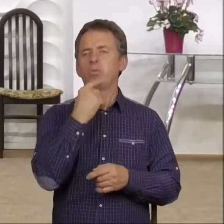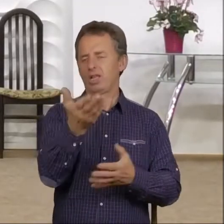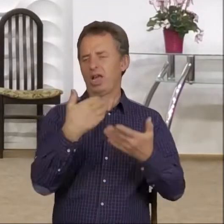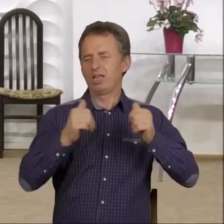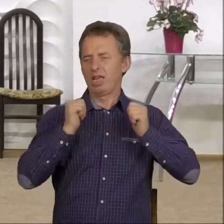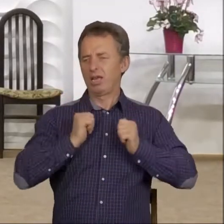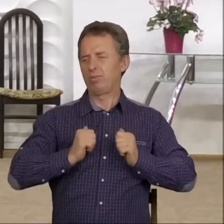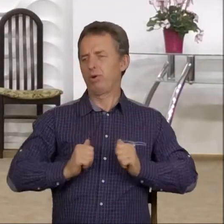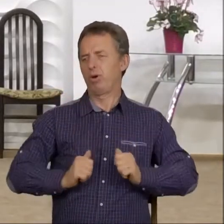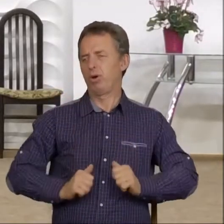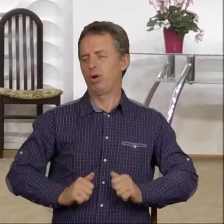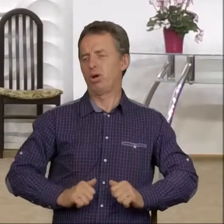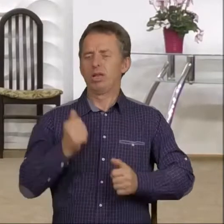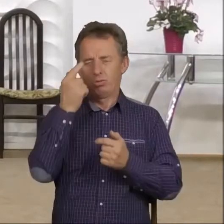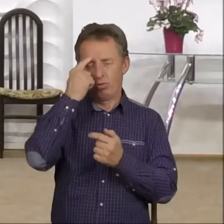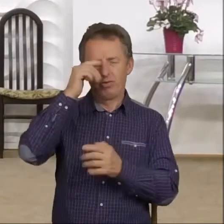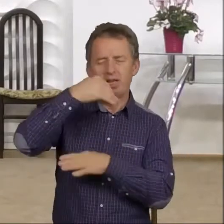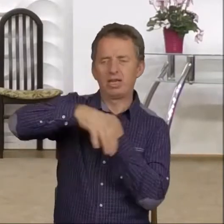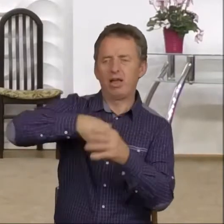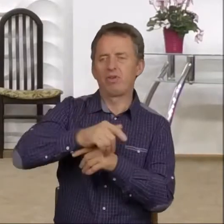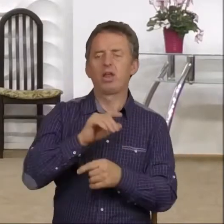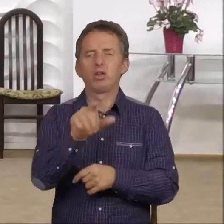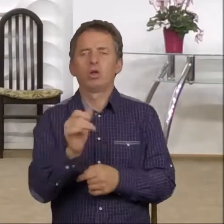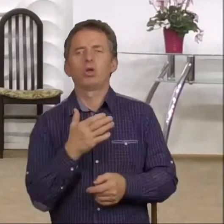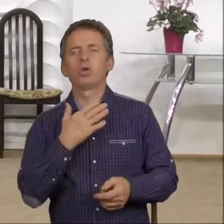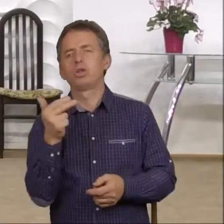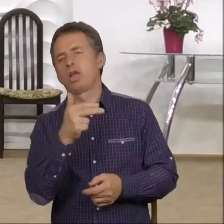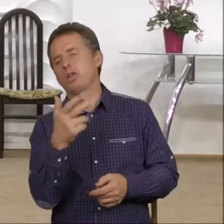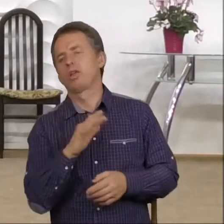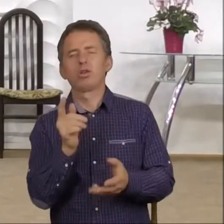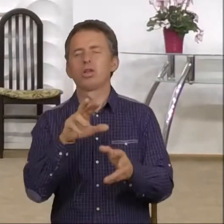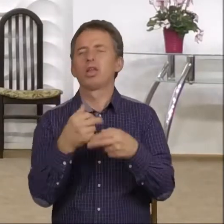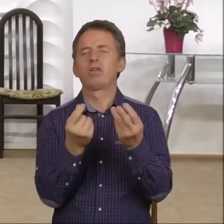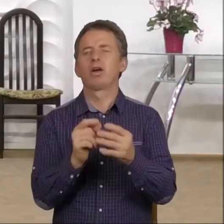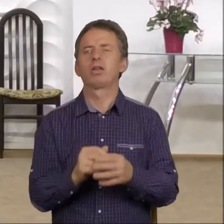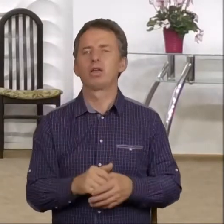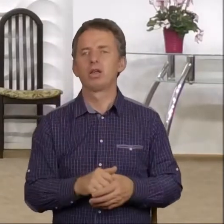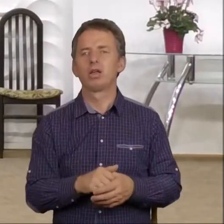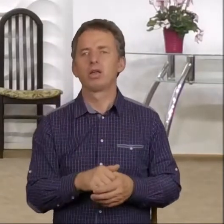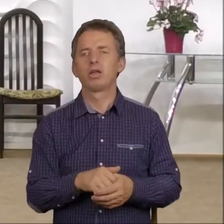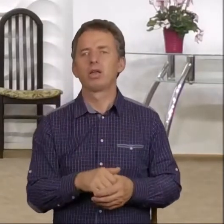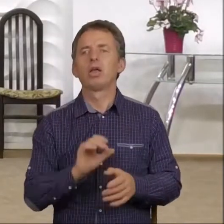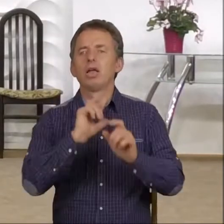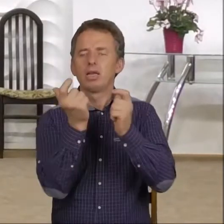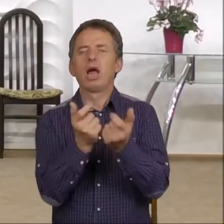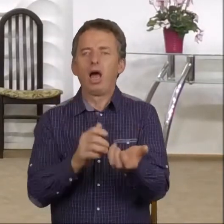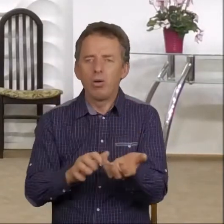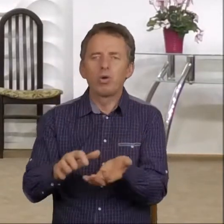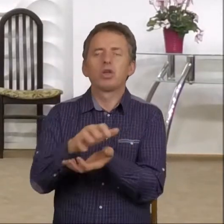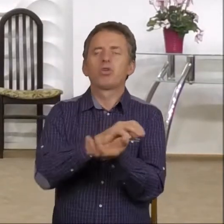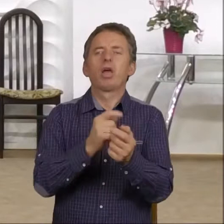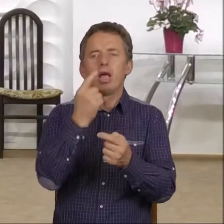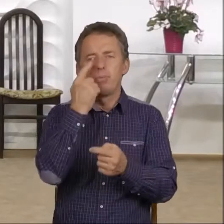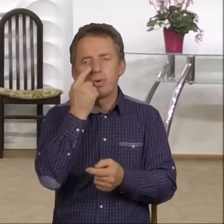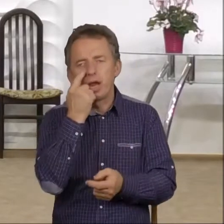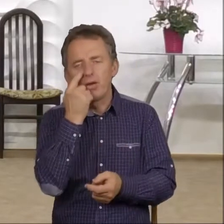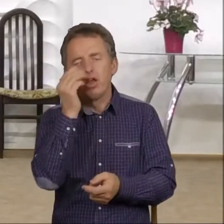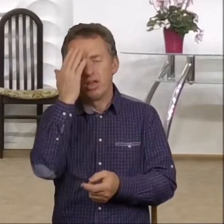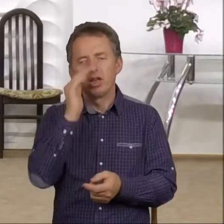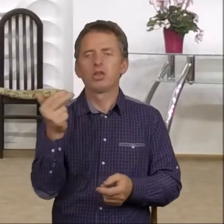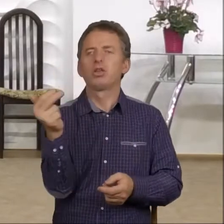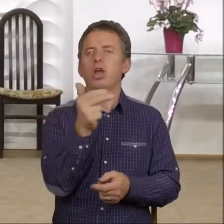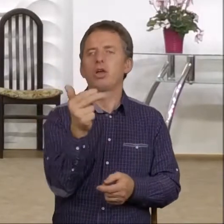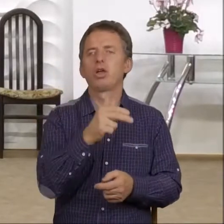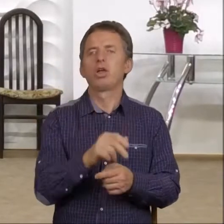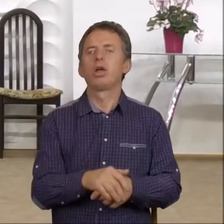spokój, przestańmy sobie głowę zawracać, tutaj sobota, niedziela będziemy się sprzeczać, prawda. Cały świat prawie idzie za tą niedzielą, więc